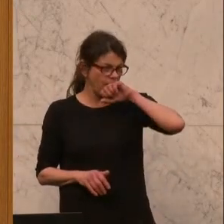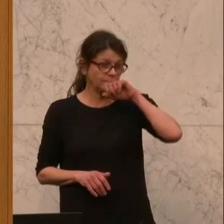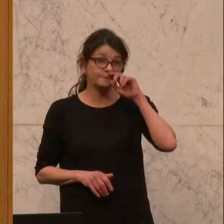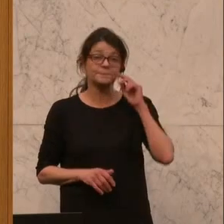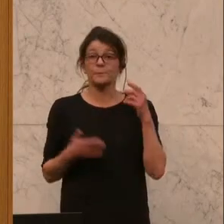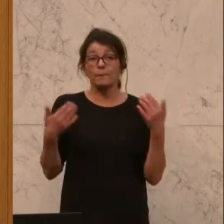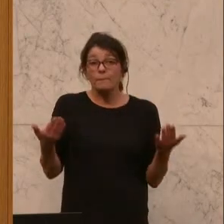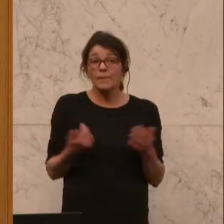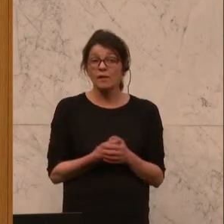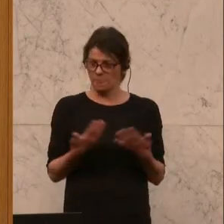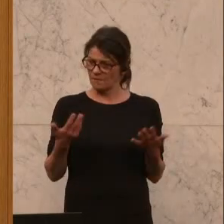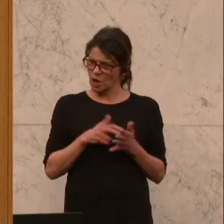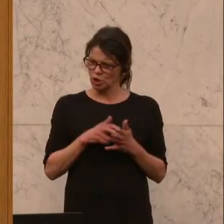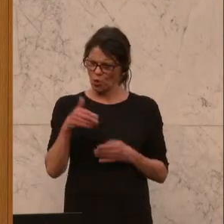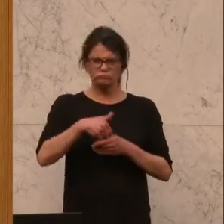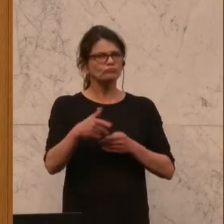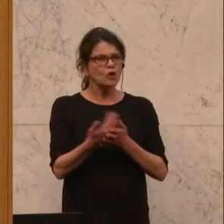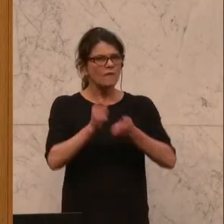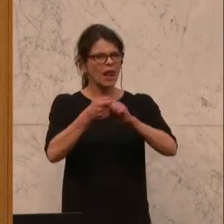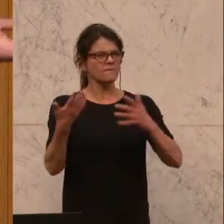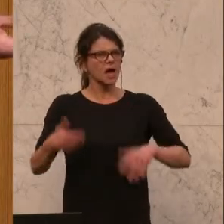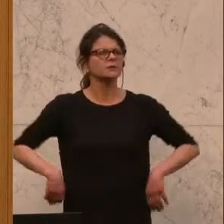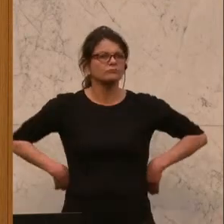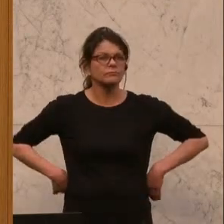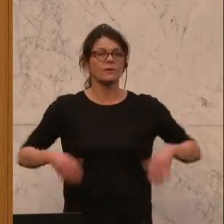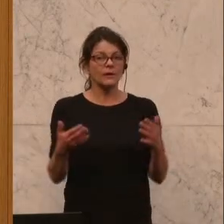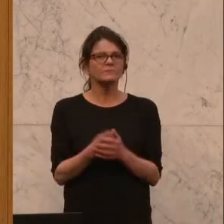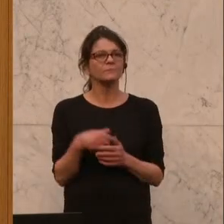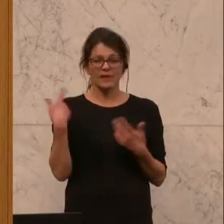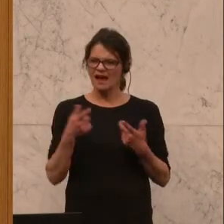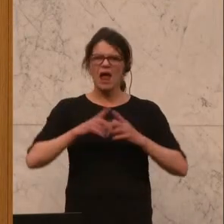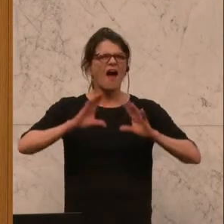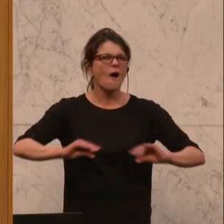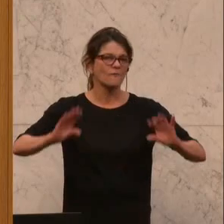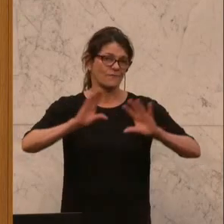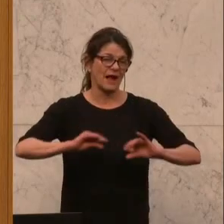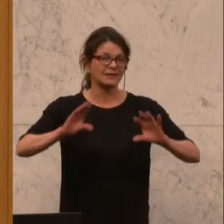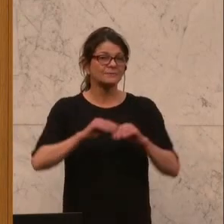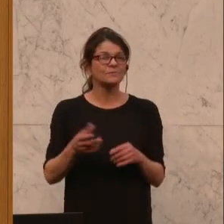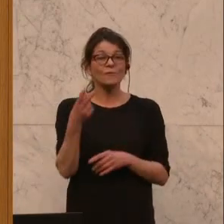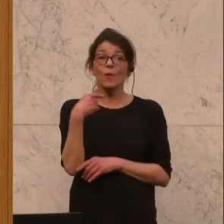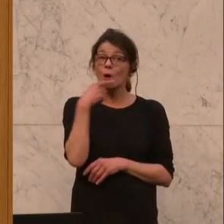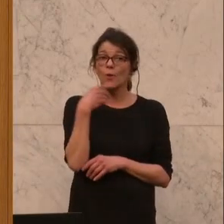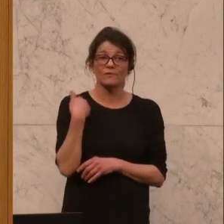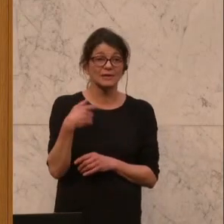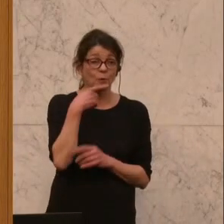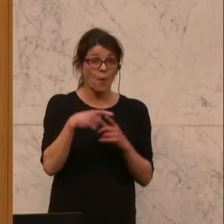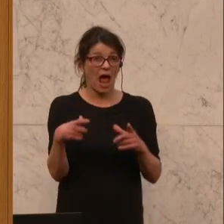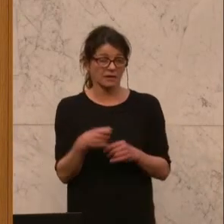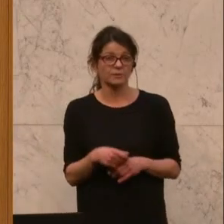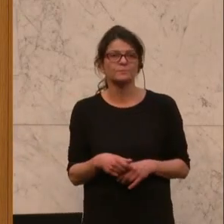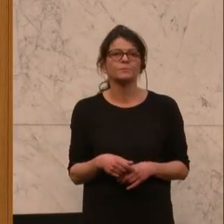Und was ist noch in dieser Novelle drinnen? Das ist jetzt nämlich die Aufweichung der sogenannten Rot-Weiß-Rot-Karte.